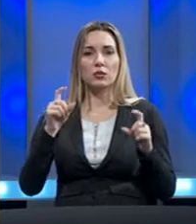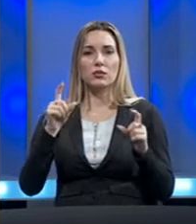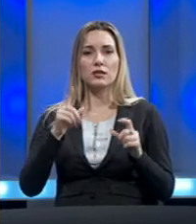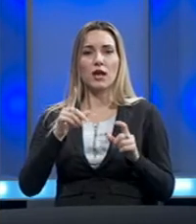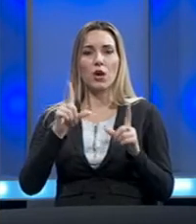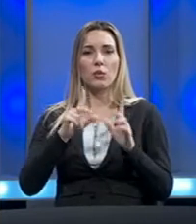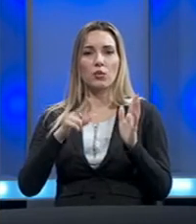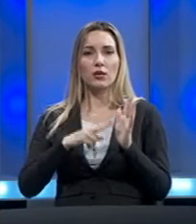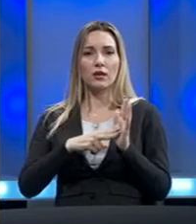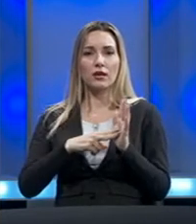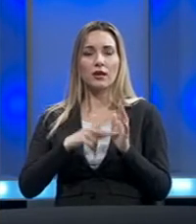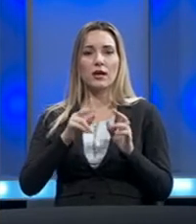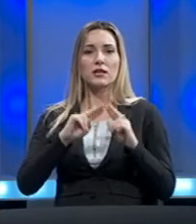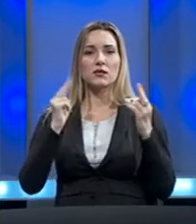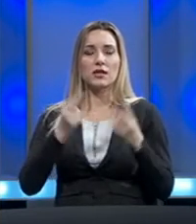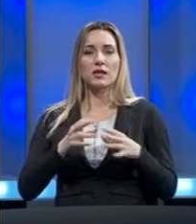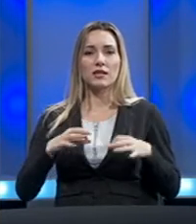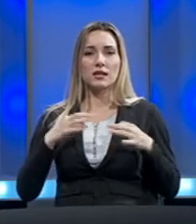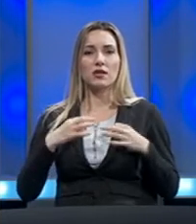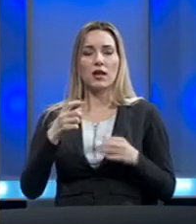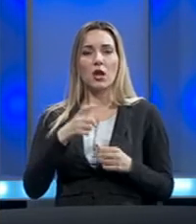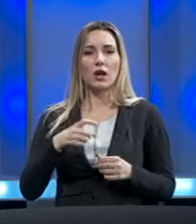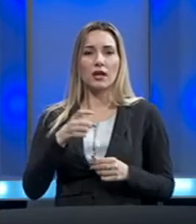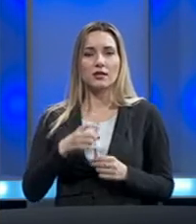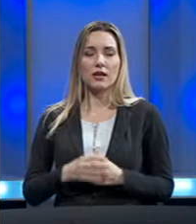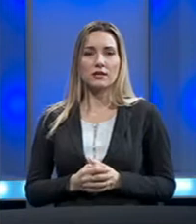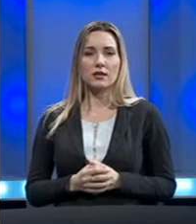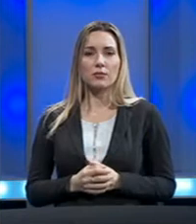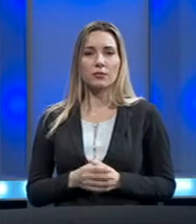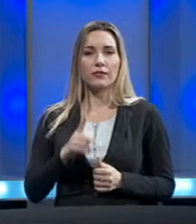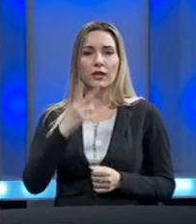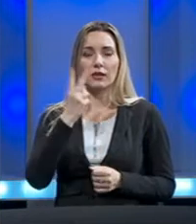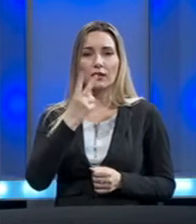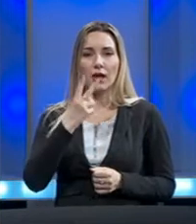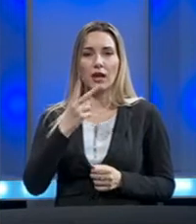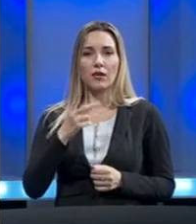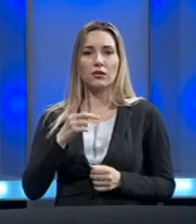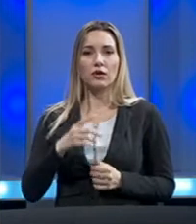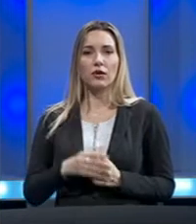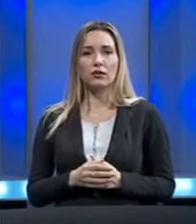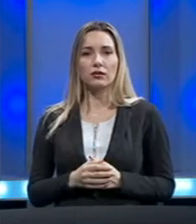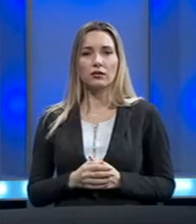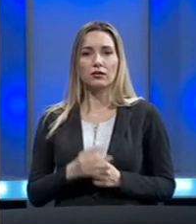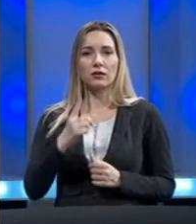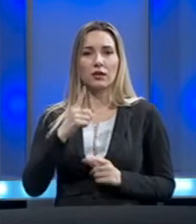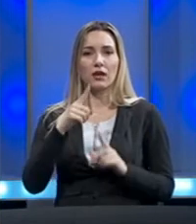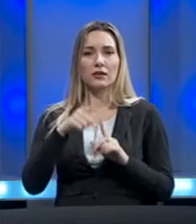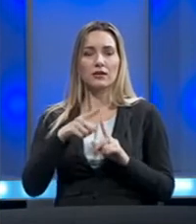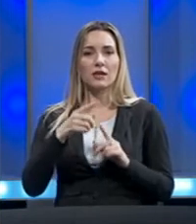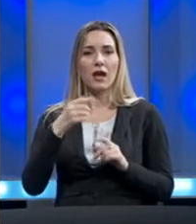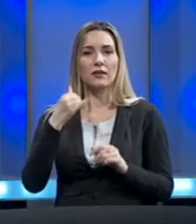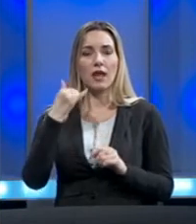nacija, prije svega svjetske zdravstvene organizacije i naravno ITU-a, međunarne organizacije za